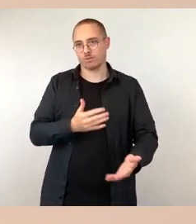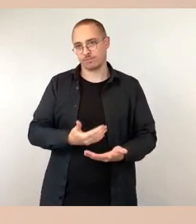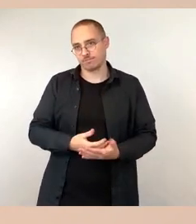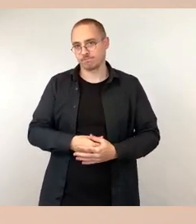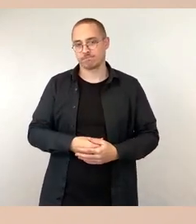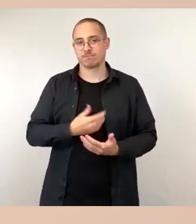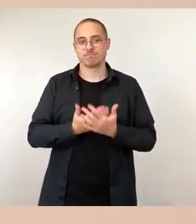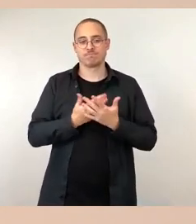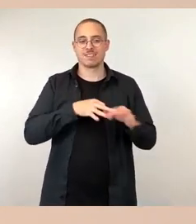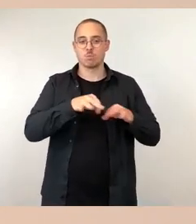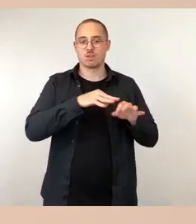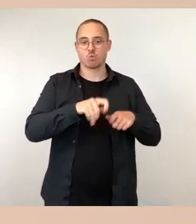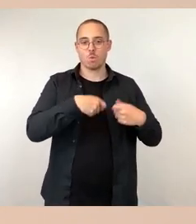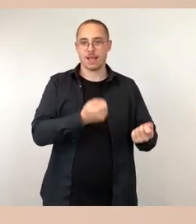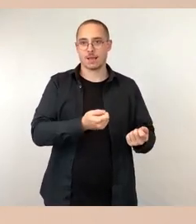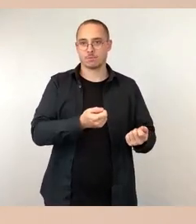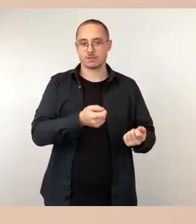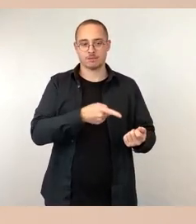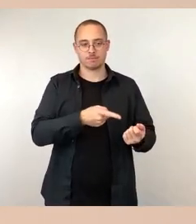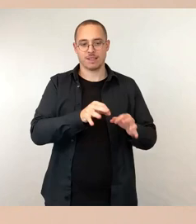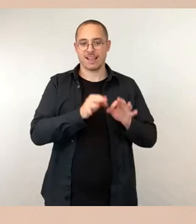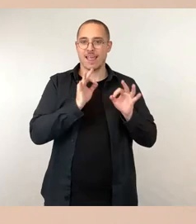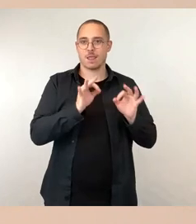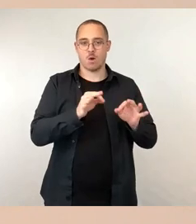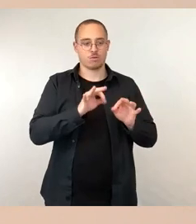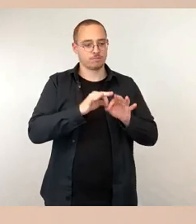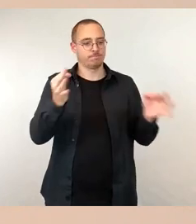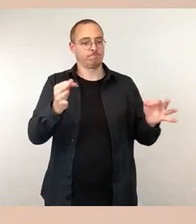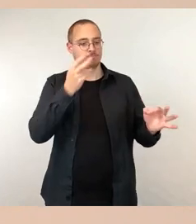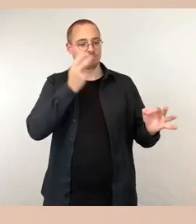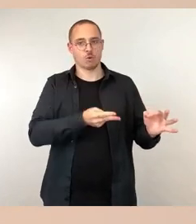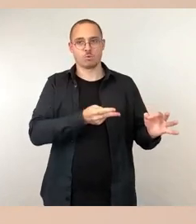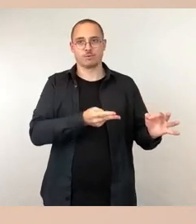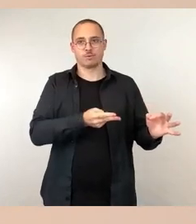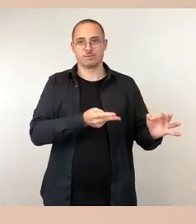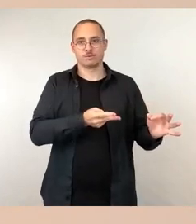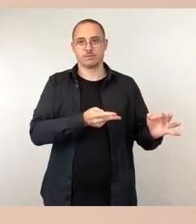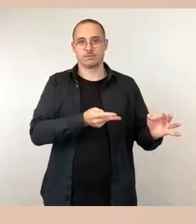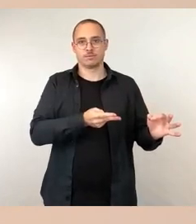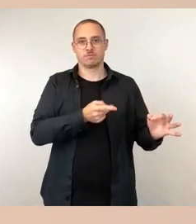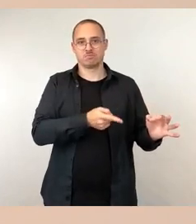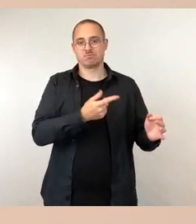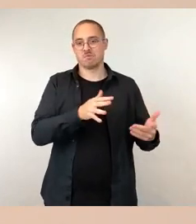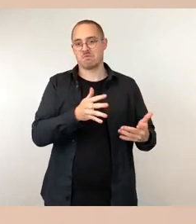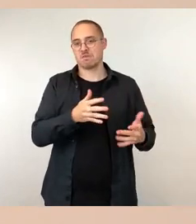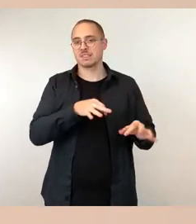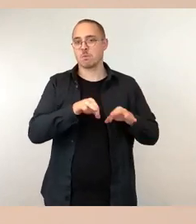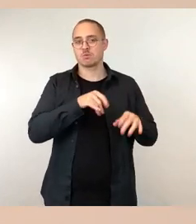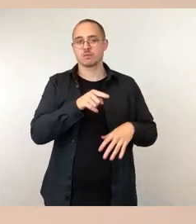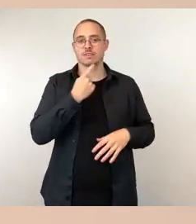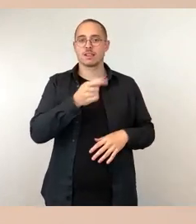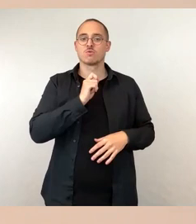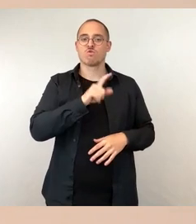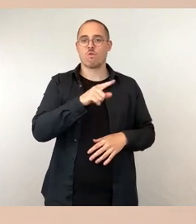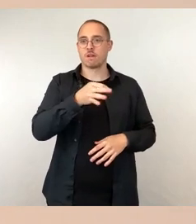uns genau angeguckt, was er gesagt hat, durch den Verkehrsversuch in der Simulation sind es zwölf Minuten in der Morgenstunde,